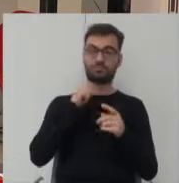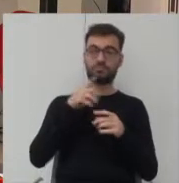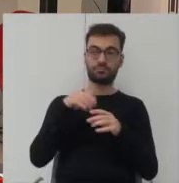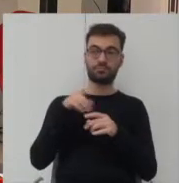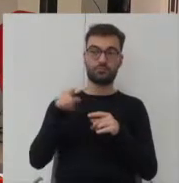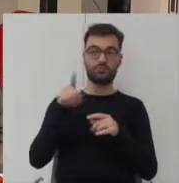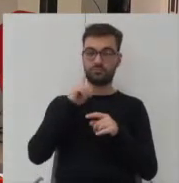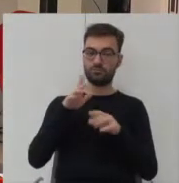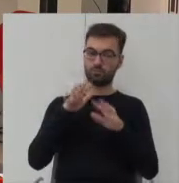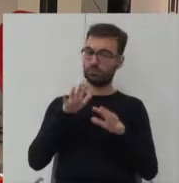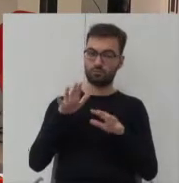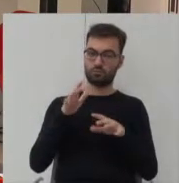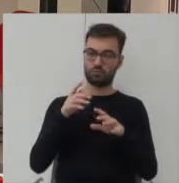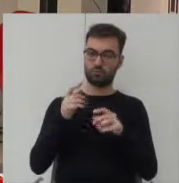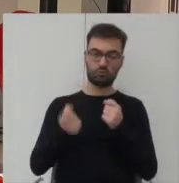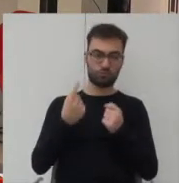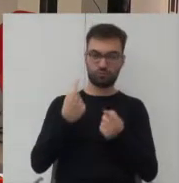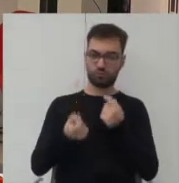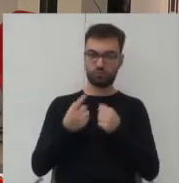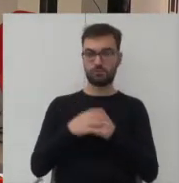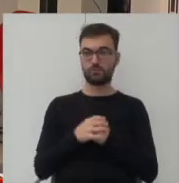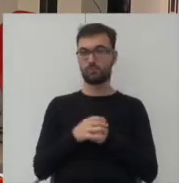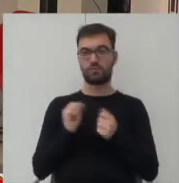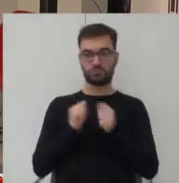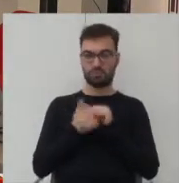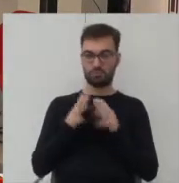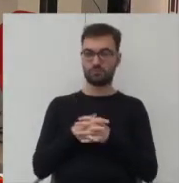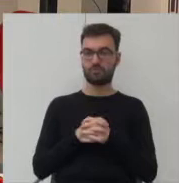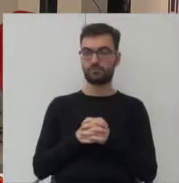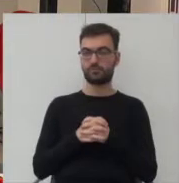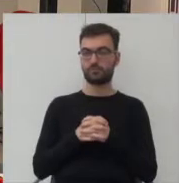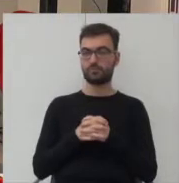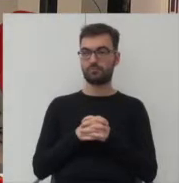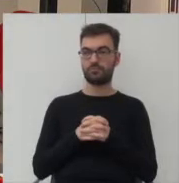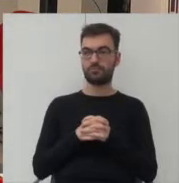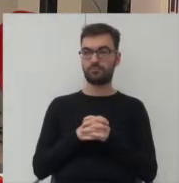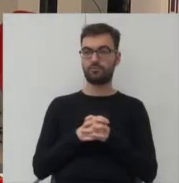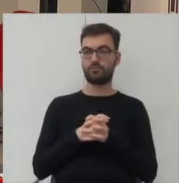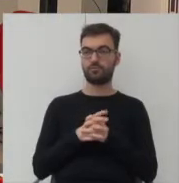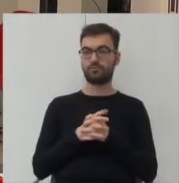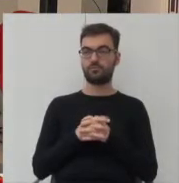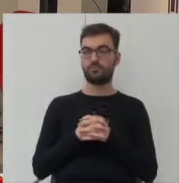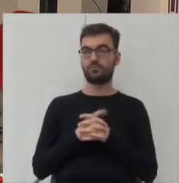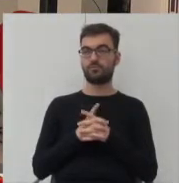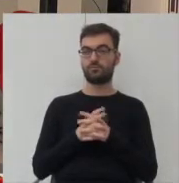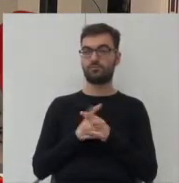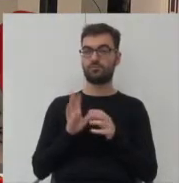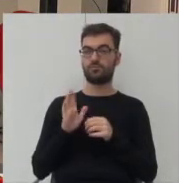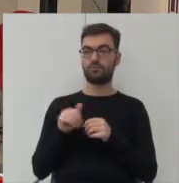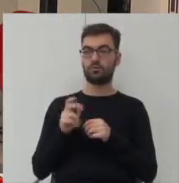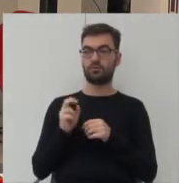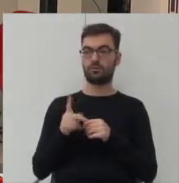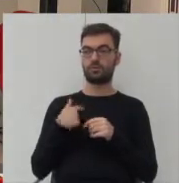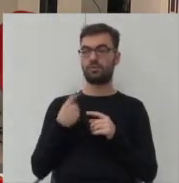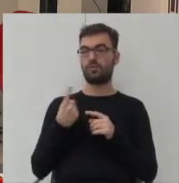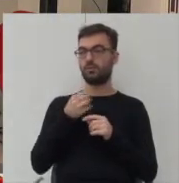dzieje się dużo w bryle Dobrze Dariusz a Pan Buczek Ja mam